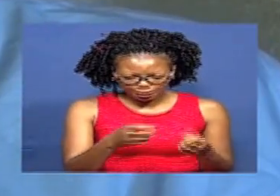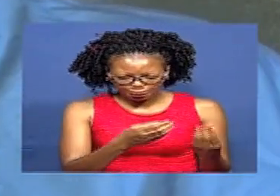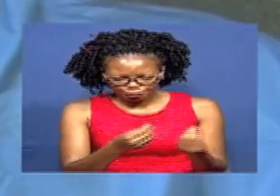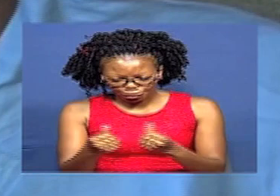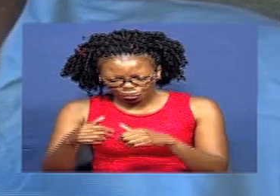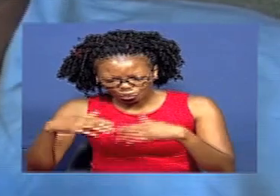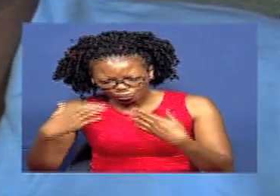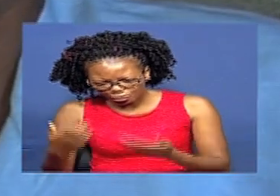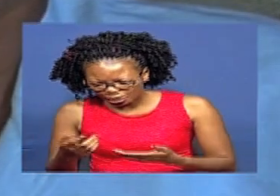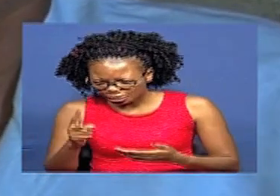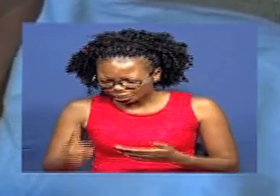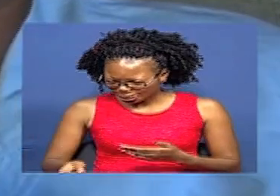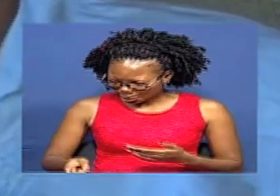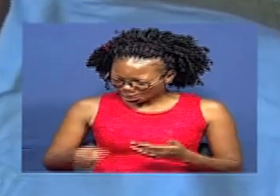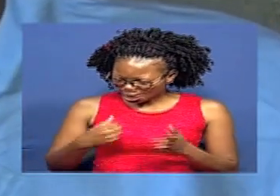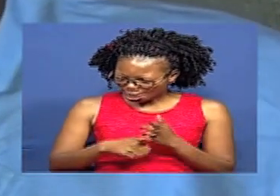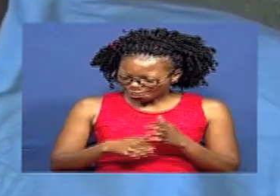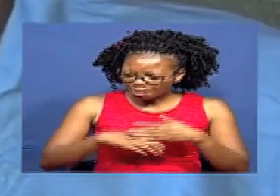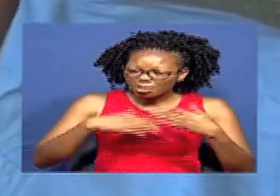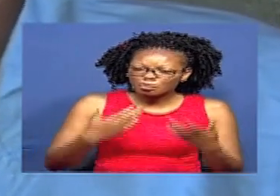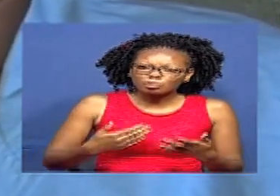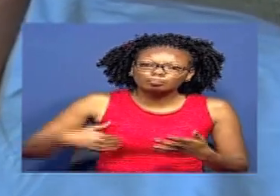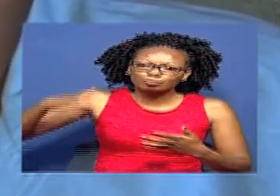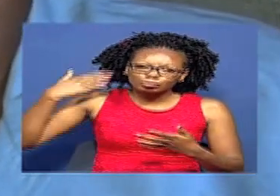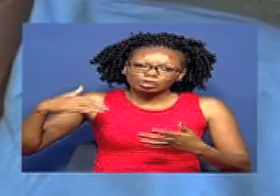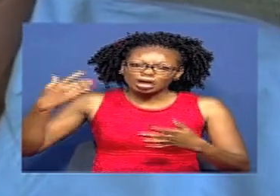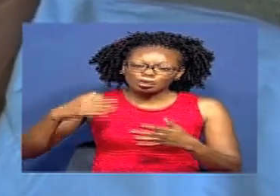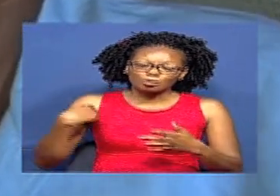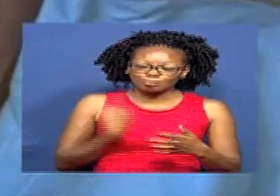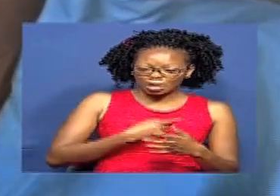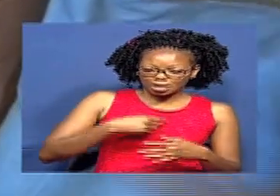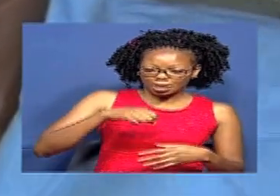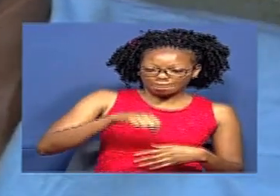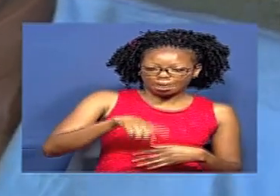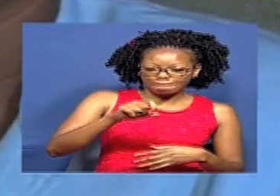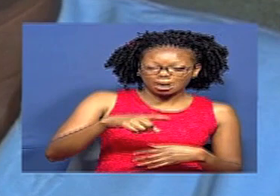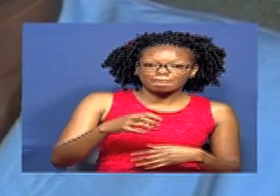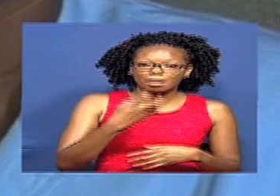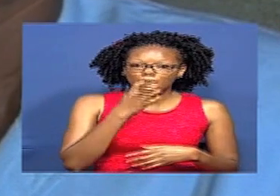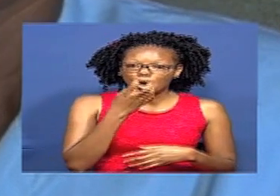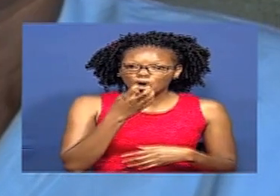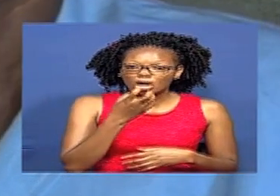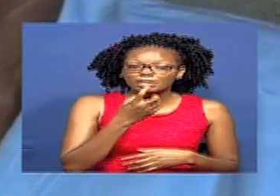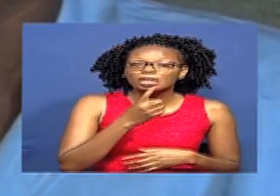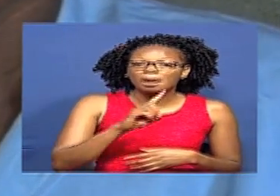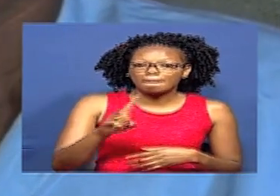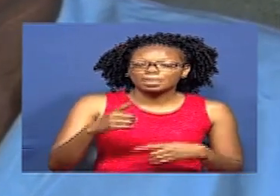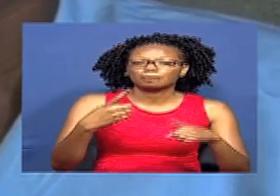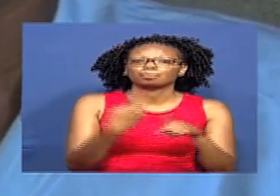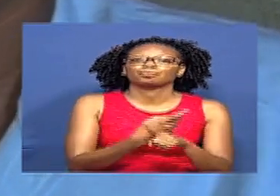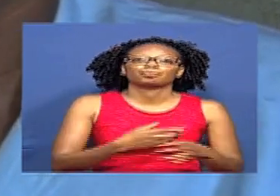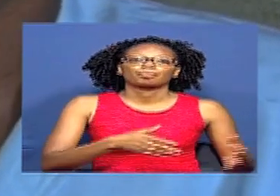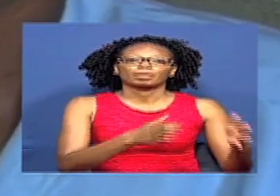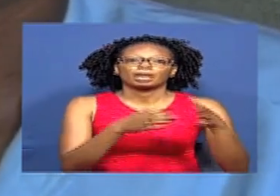Mufanye hii Hapo mbeleni tilukua tunapanda hii machungwa Lakini hatu kukua Tunaweka karaya Sasa